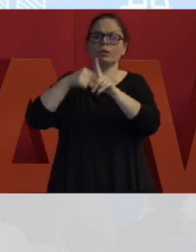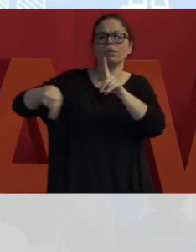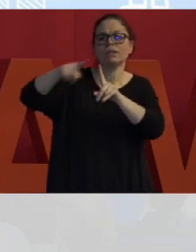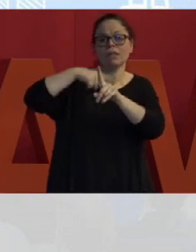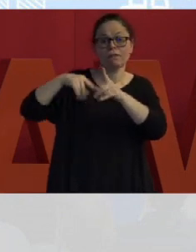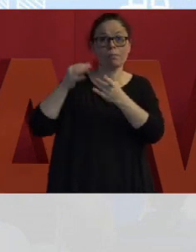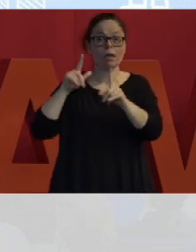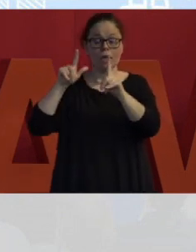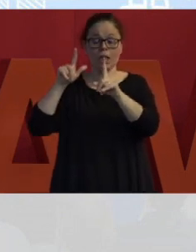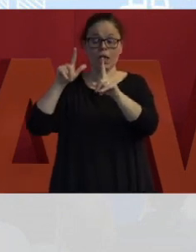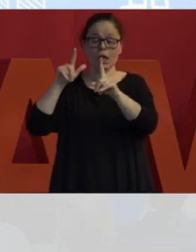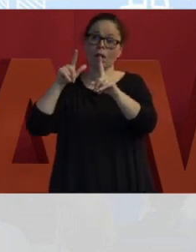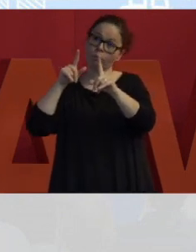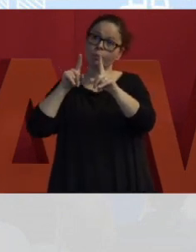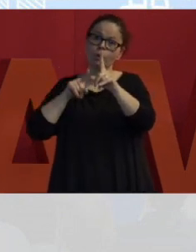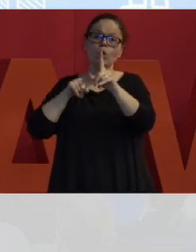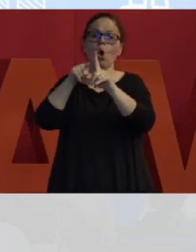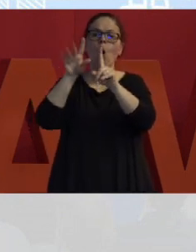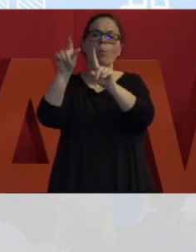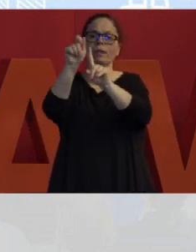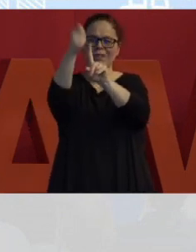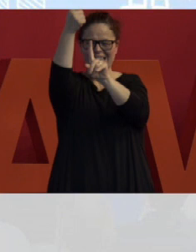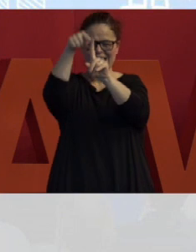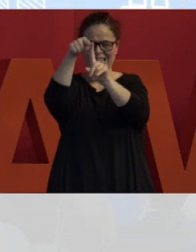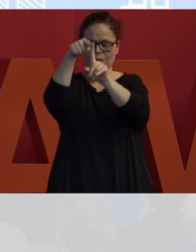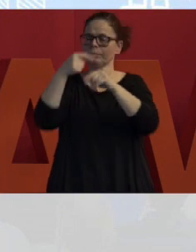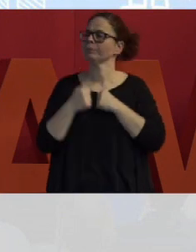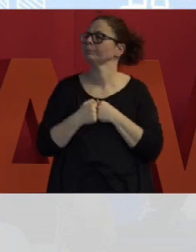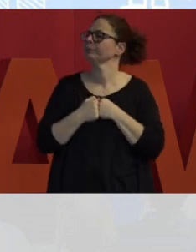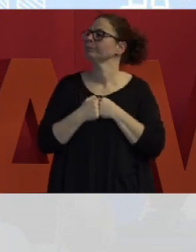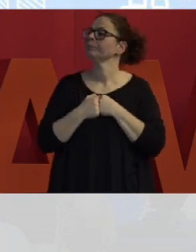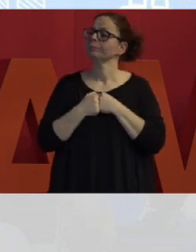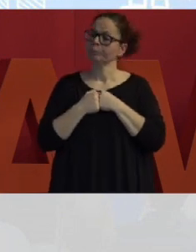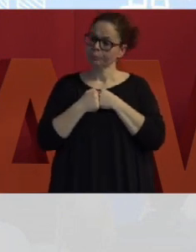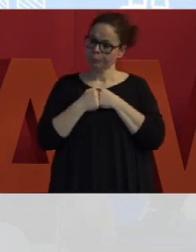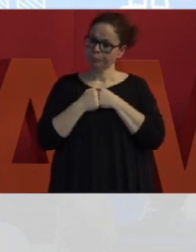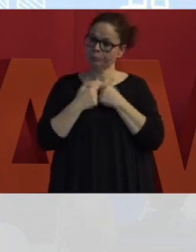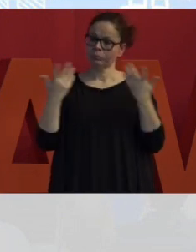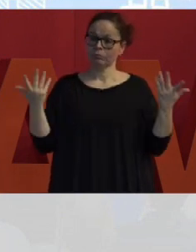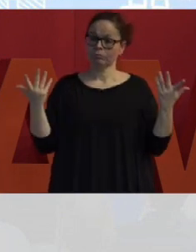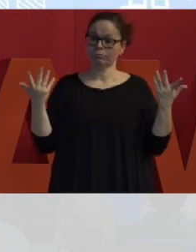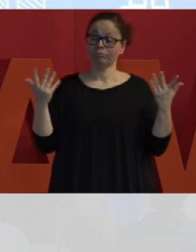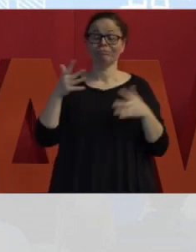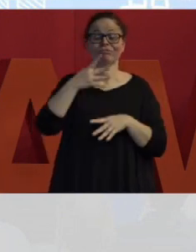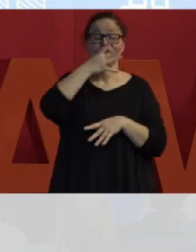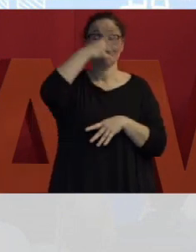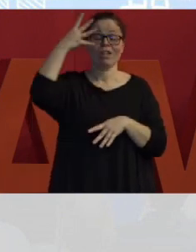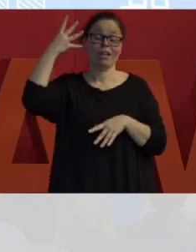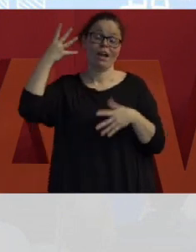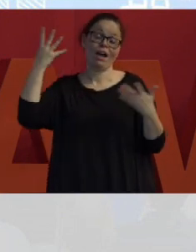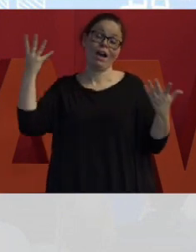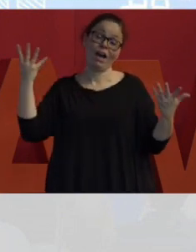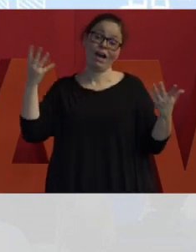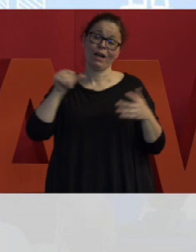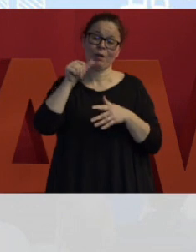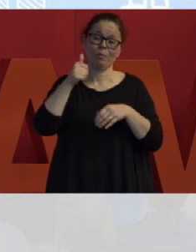raggiungimento di un fine comune. Erano i primi passi che Generale muoveva verso questo nuovo